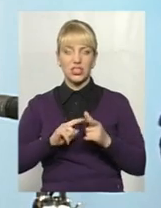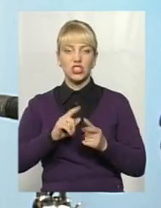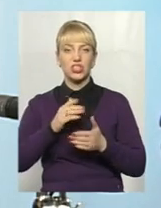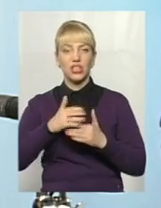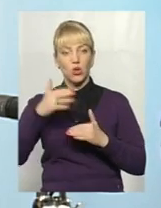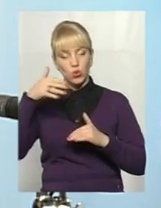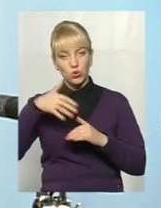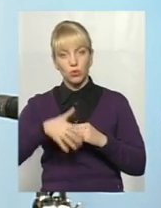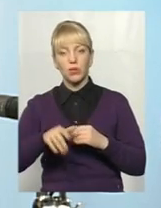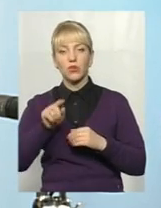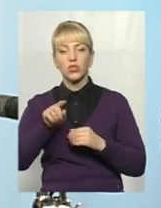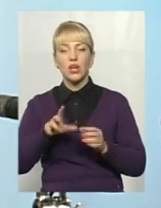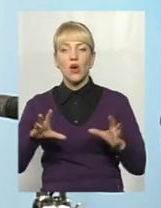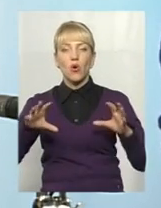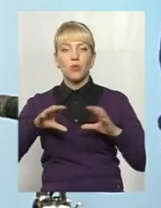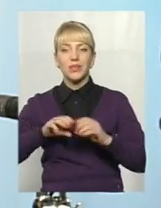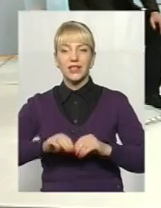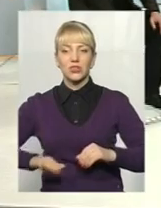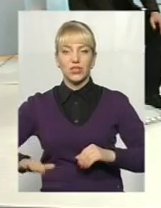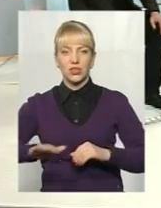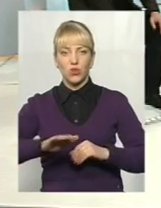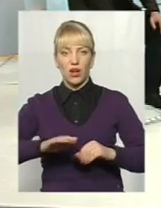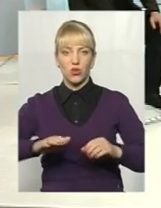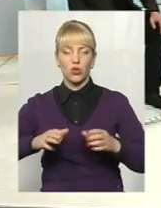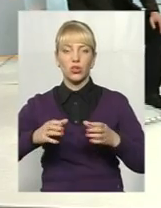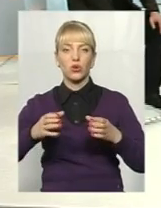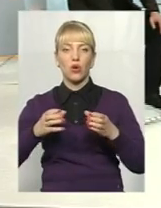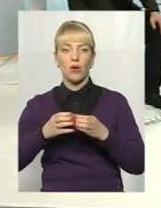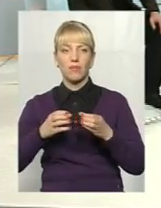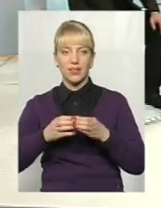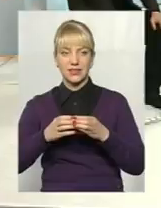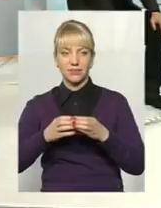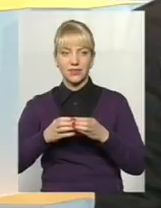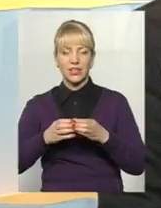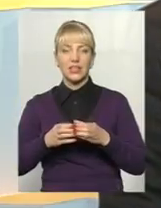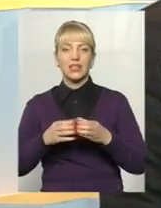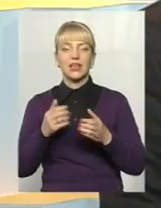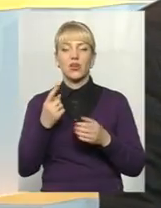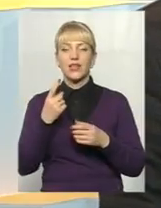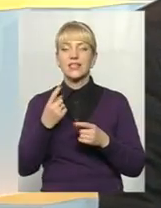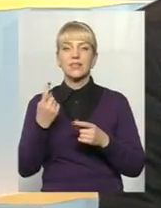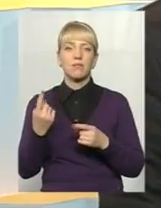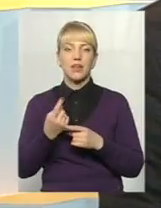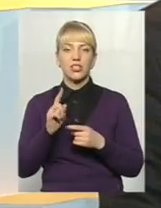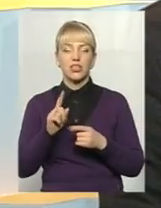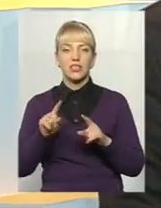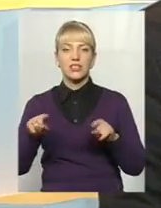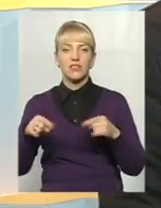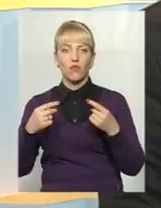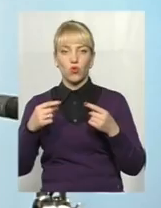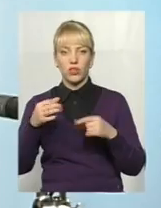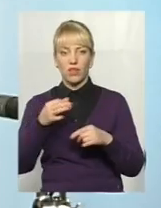тієї об'єднаної територіальної громади, яка вже створена? перших в області.